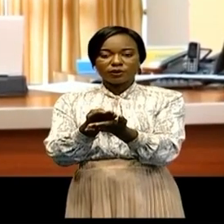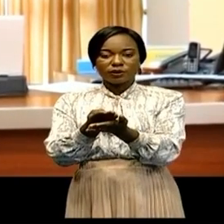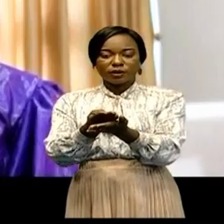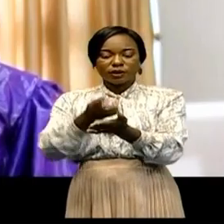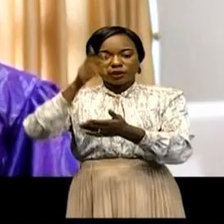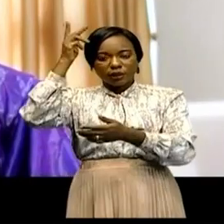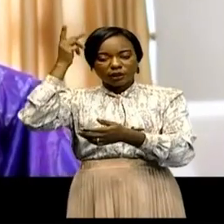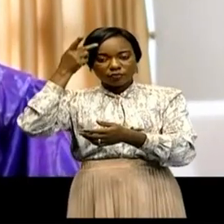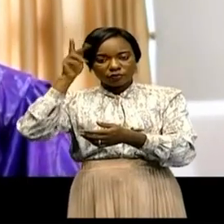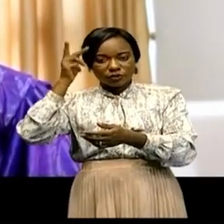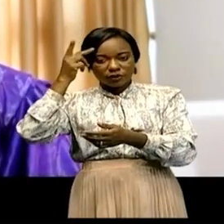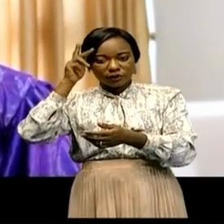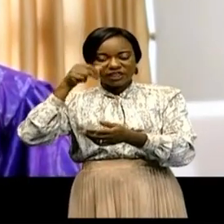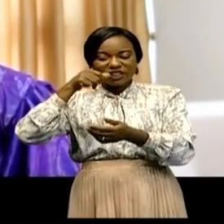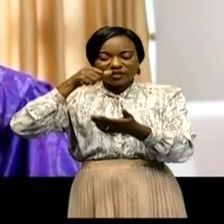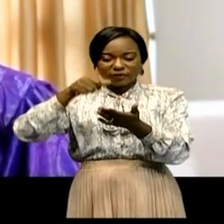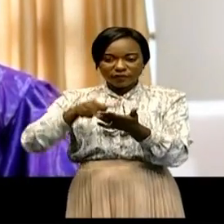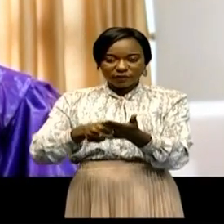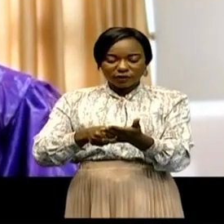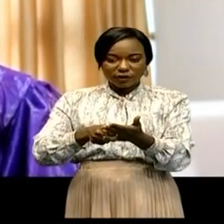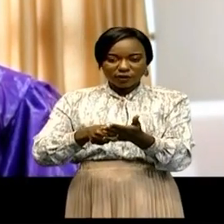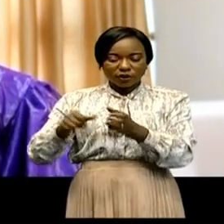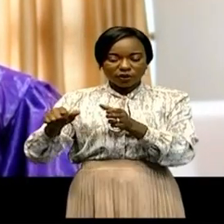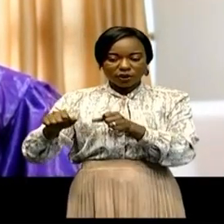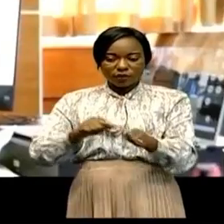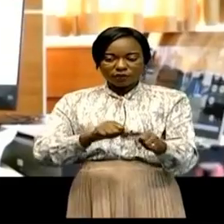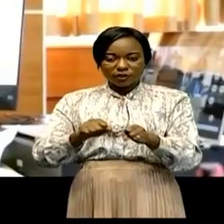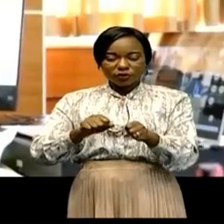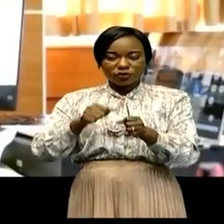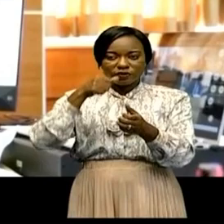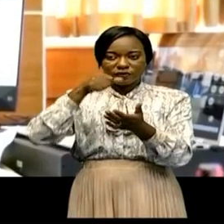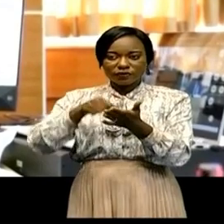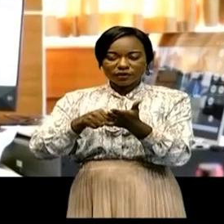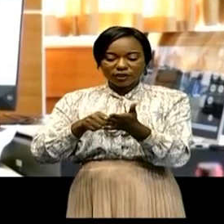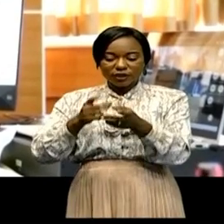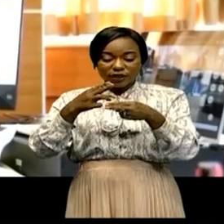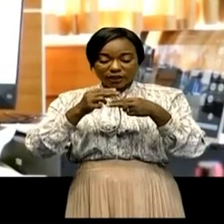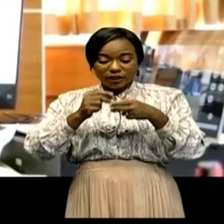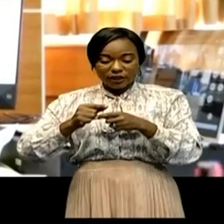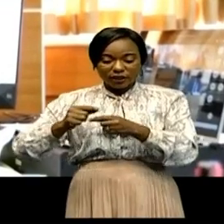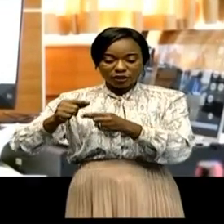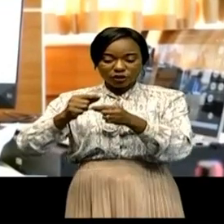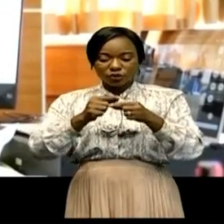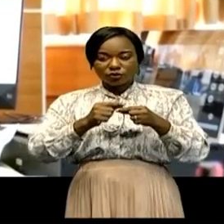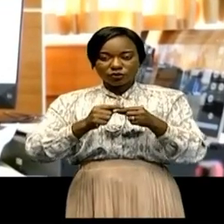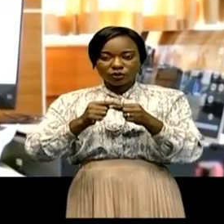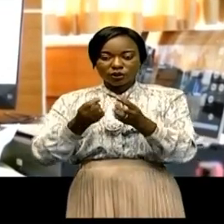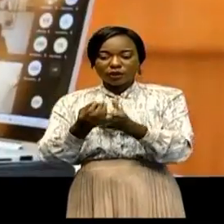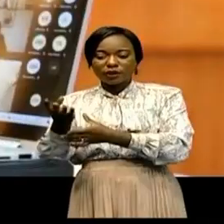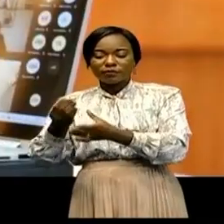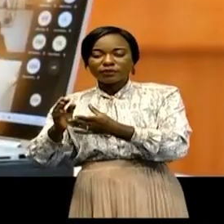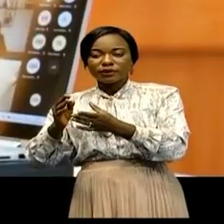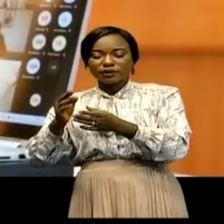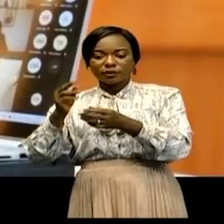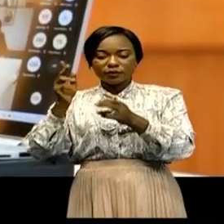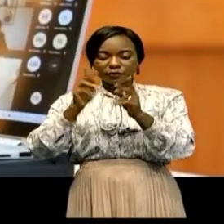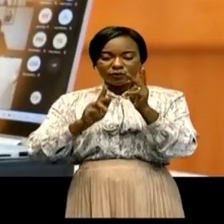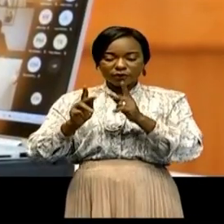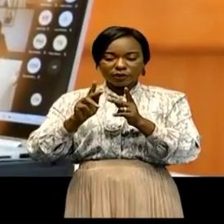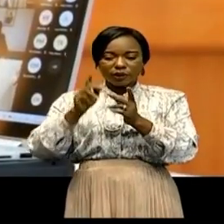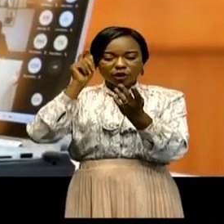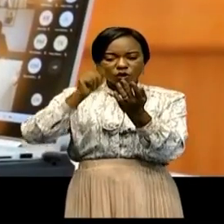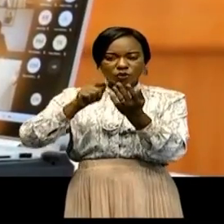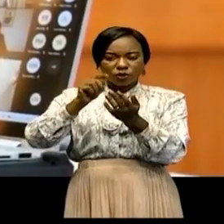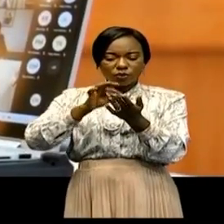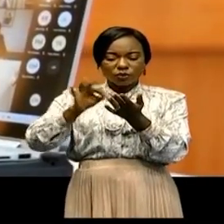politique fiscale et les administrations fiscales, la gestion de la dépense publique, la comptabilité publique et